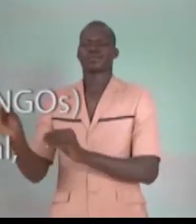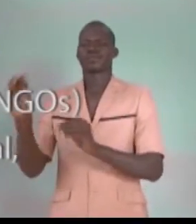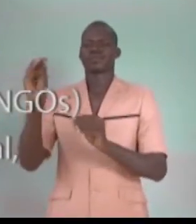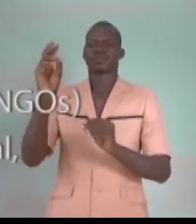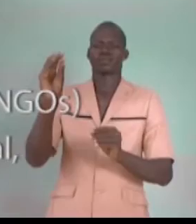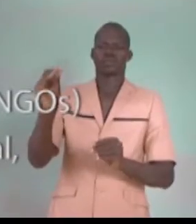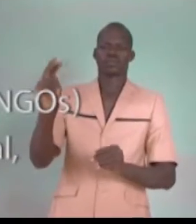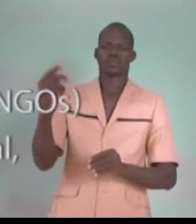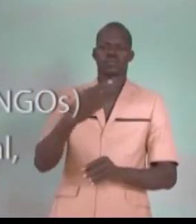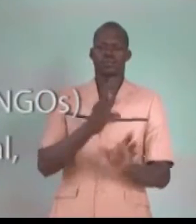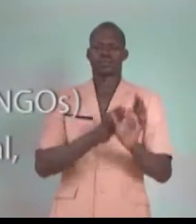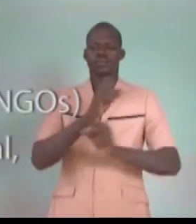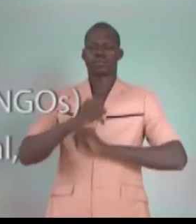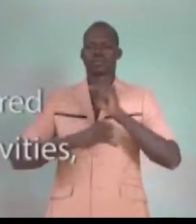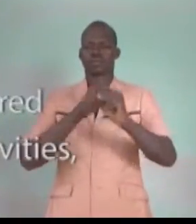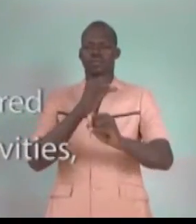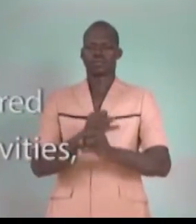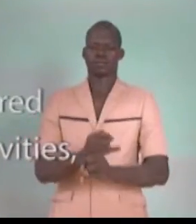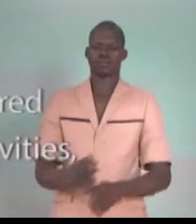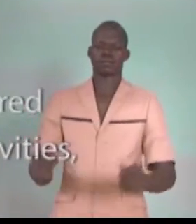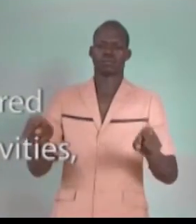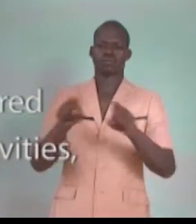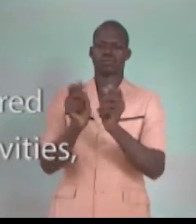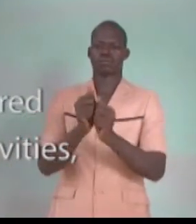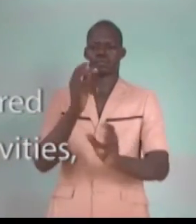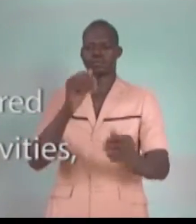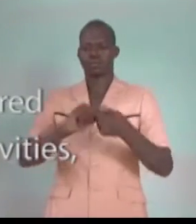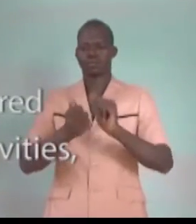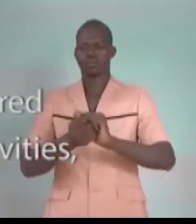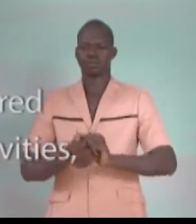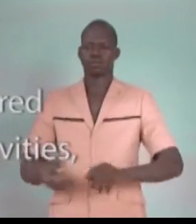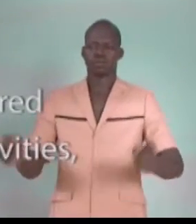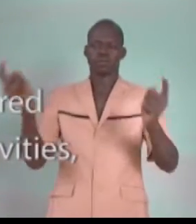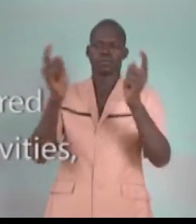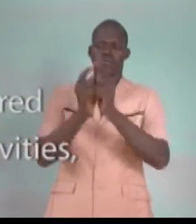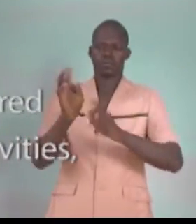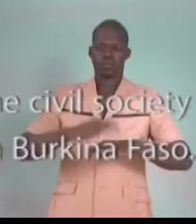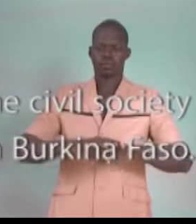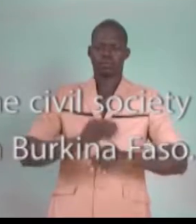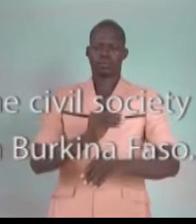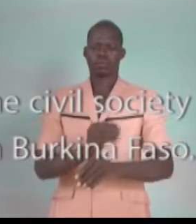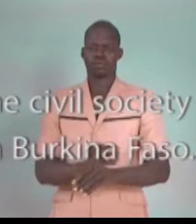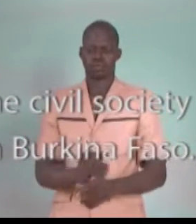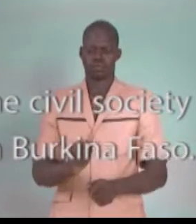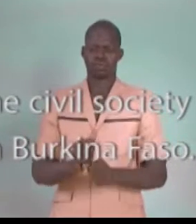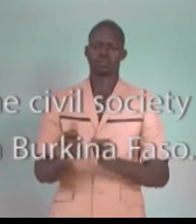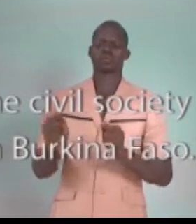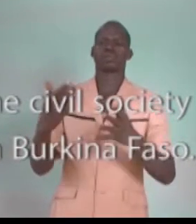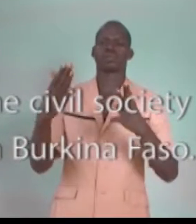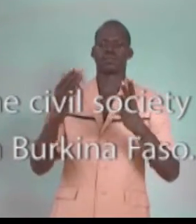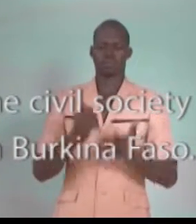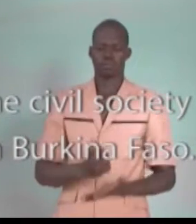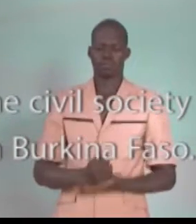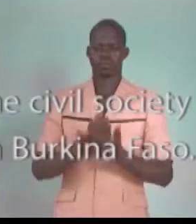gouvernementales tels que Handicap International, malgré les difficultés rencontrées durant la mise en œuvre des activités, soutiennent les structures